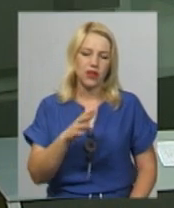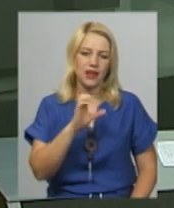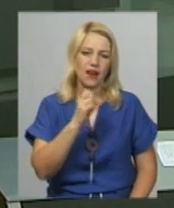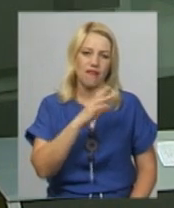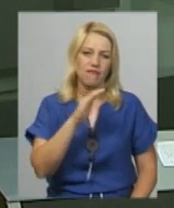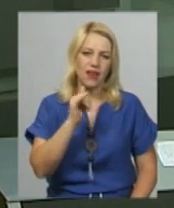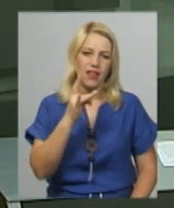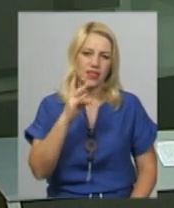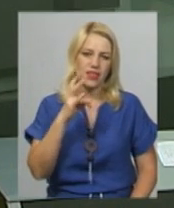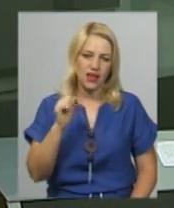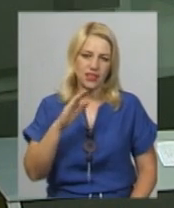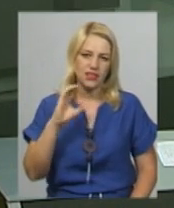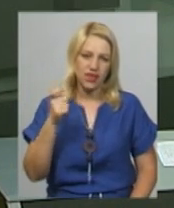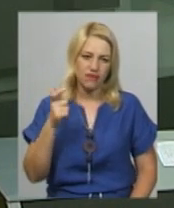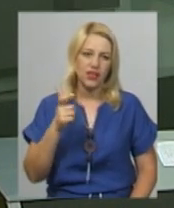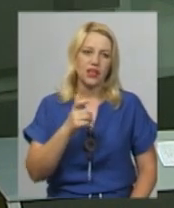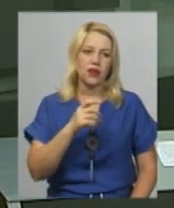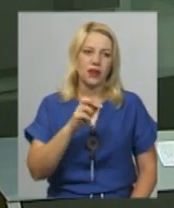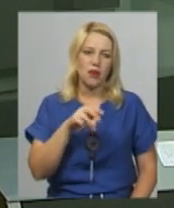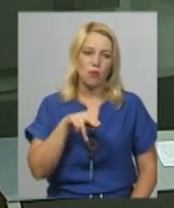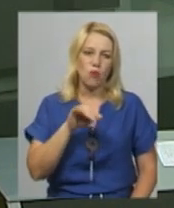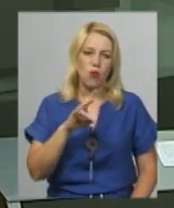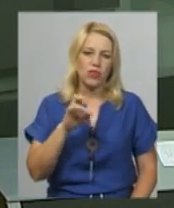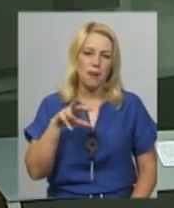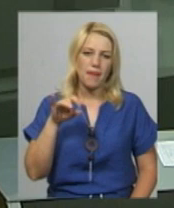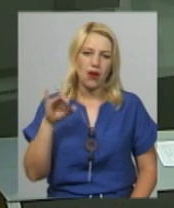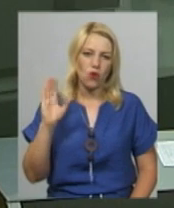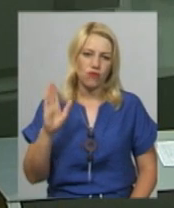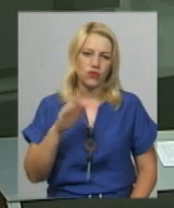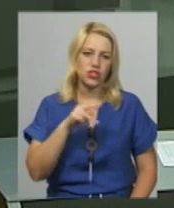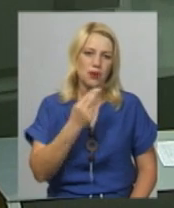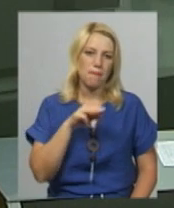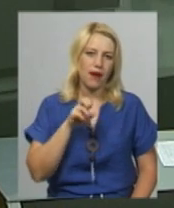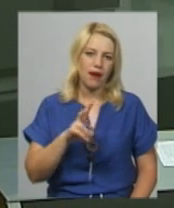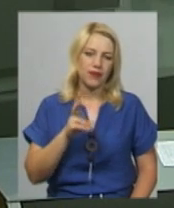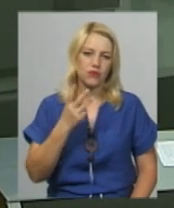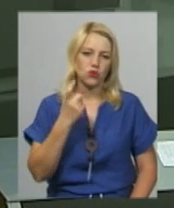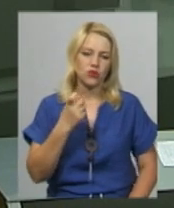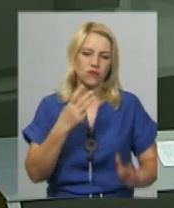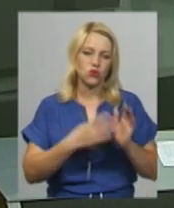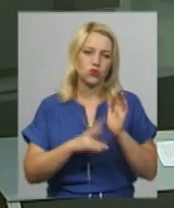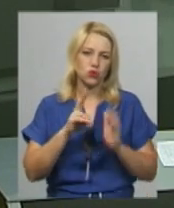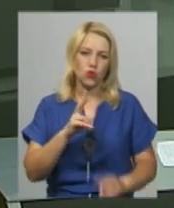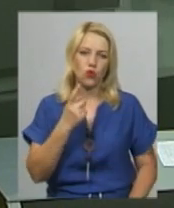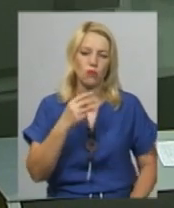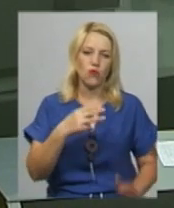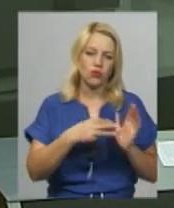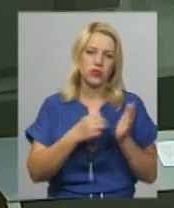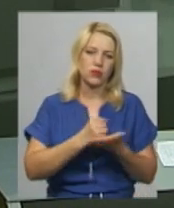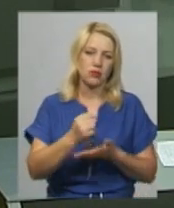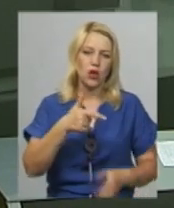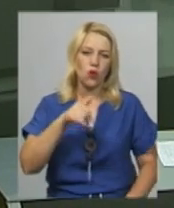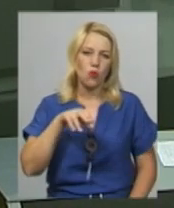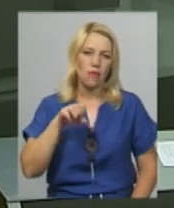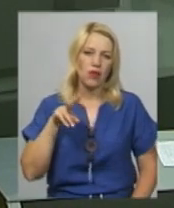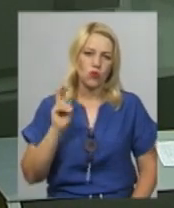Михайла Бойко, Лілію Мартинюк, Сергія Пономарьова, Миколу Шпака. У 192-му – вісім кандидатів – Анатолія Гуменюк,